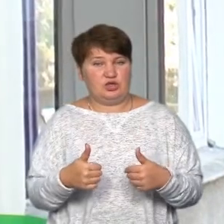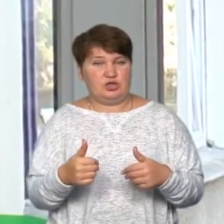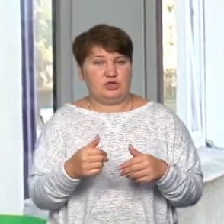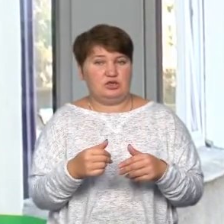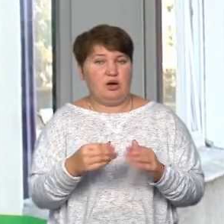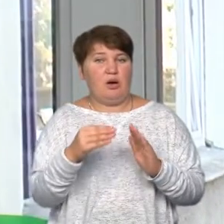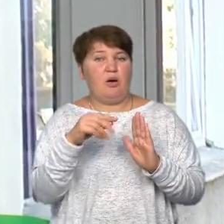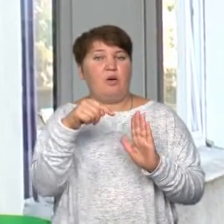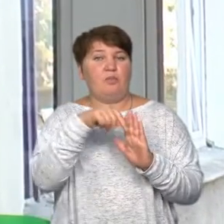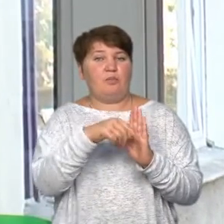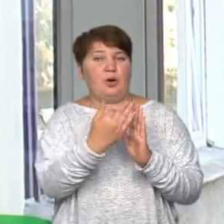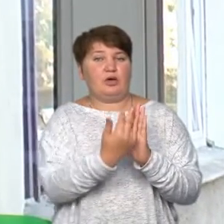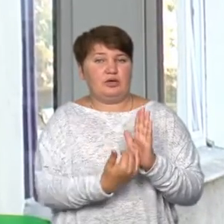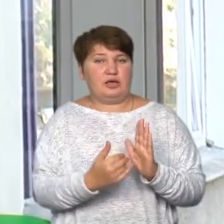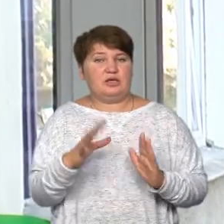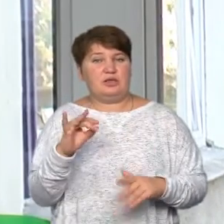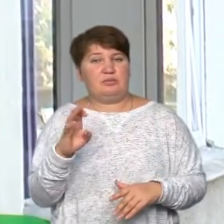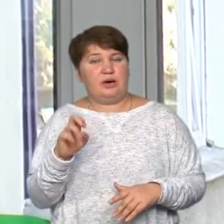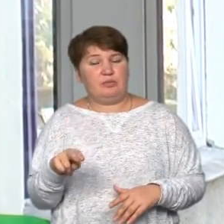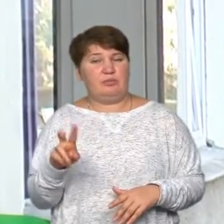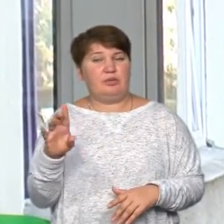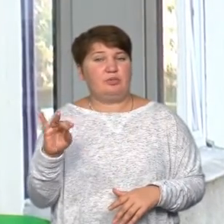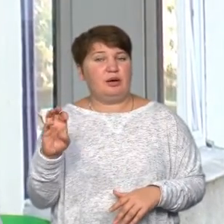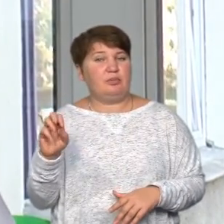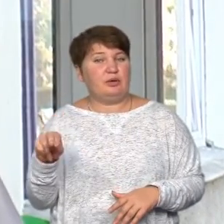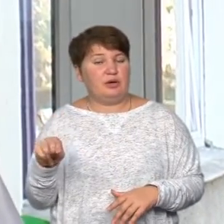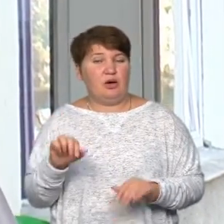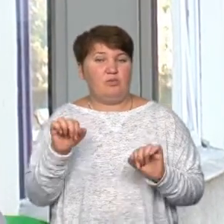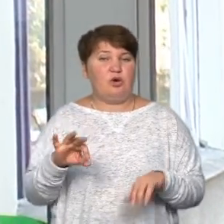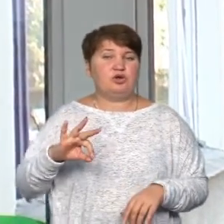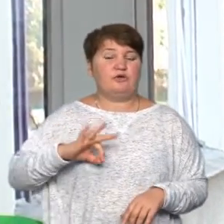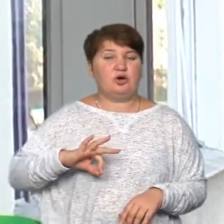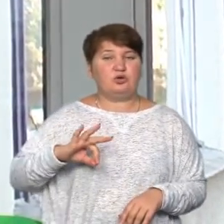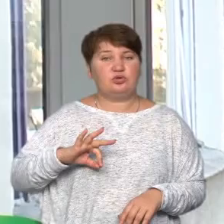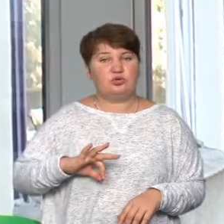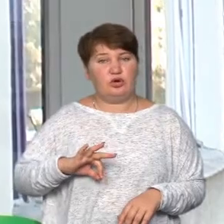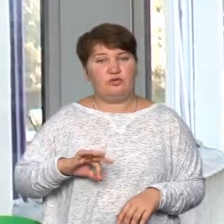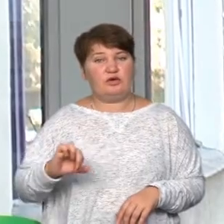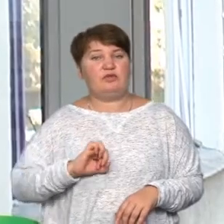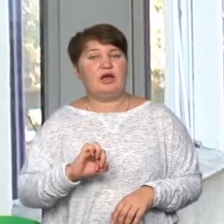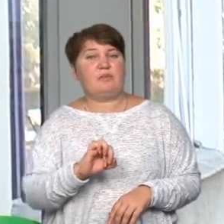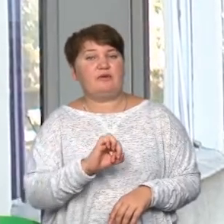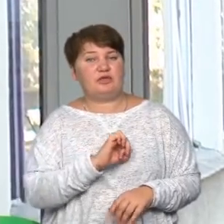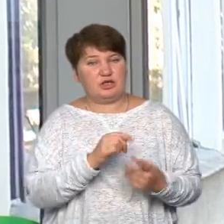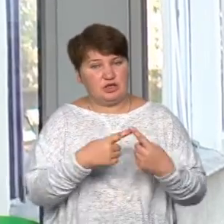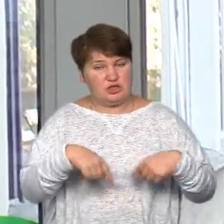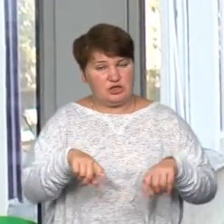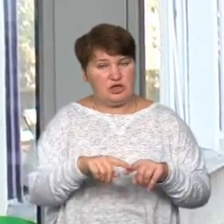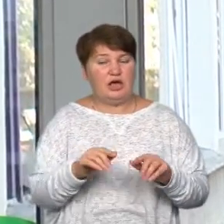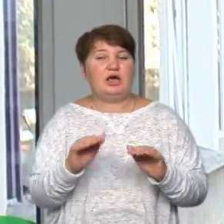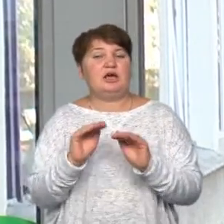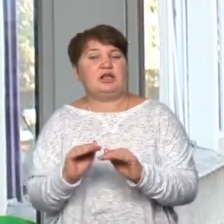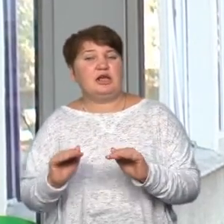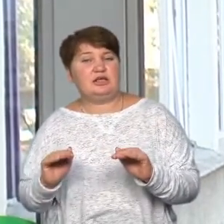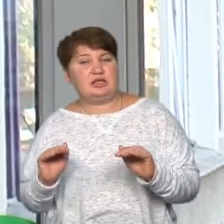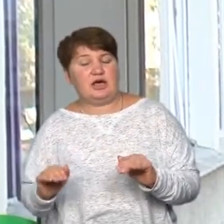СІПАП, БІПАП, може використовуватися як педіатрії для дітей, так може